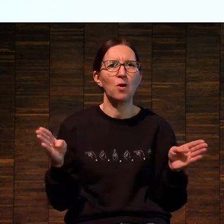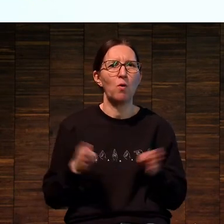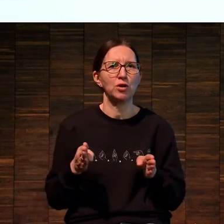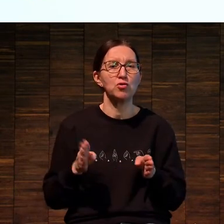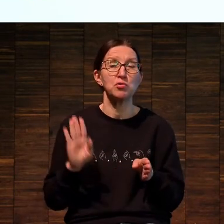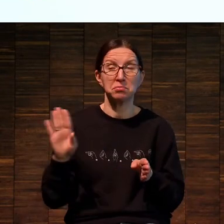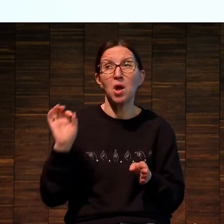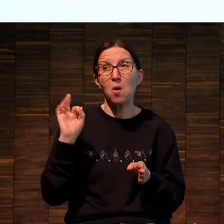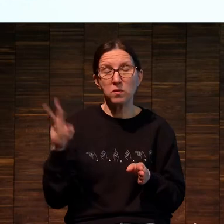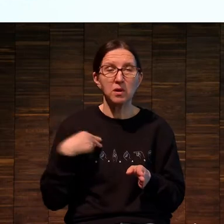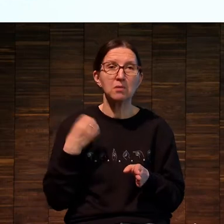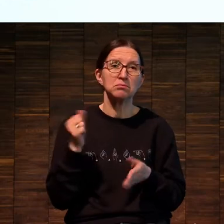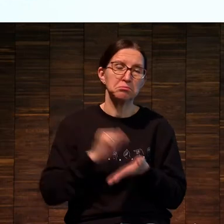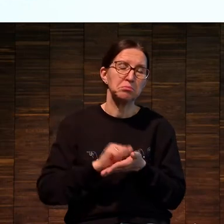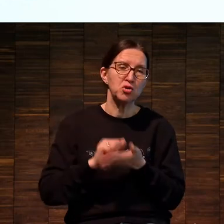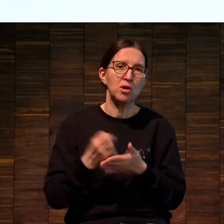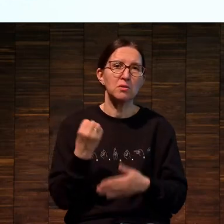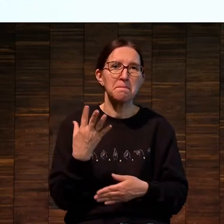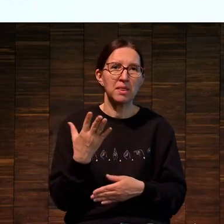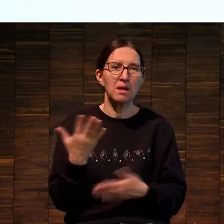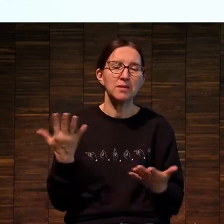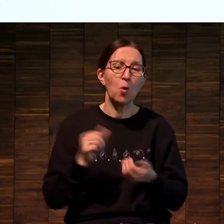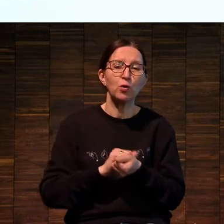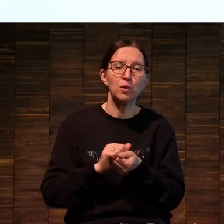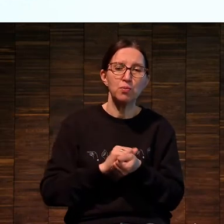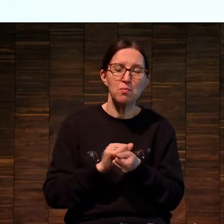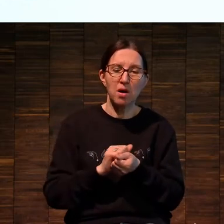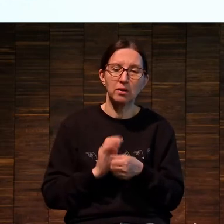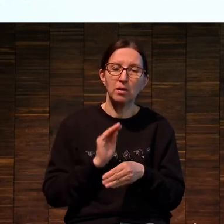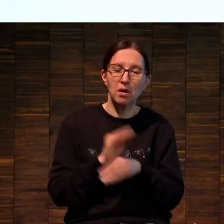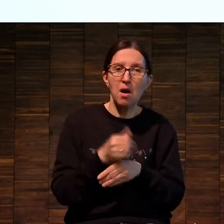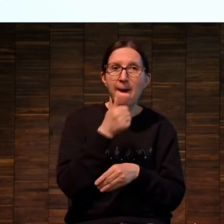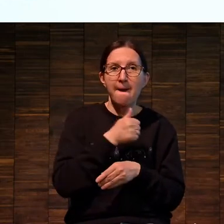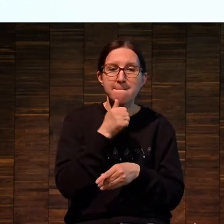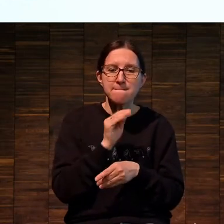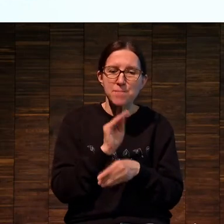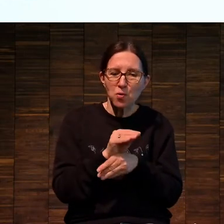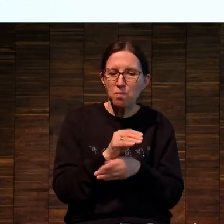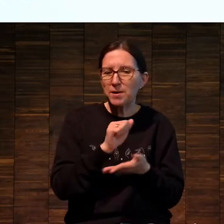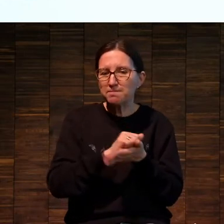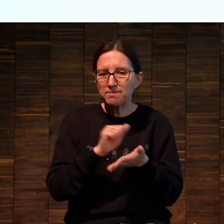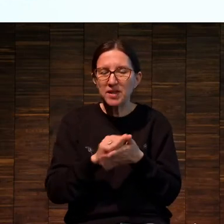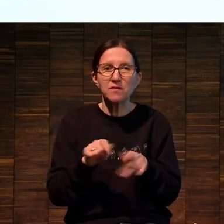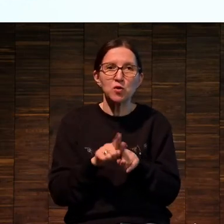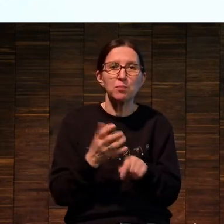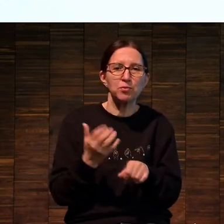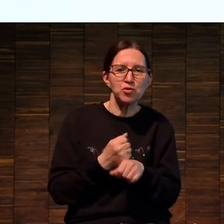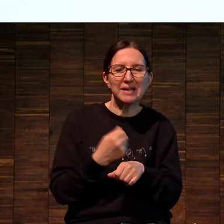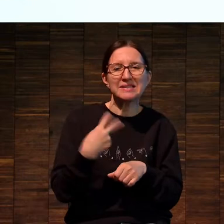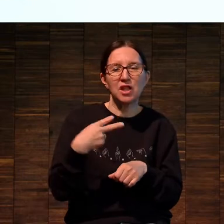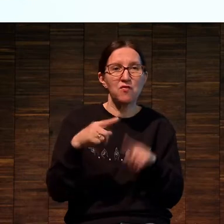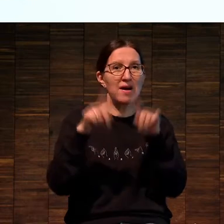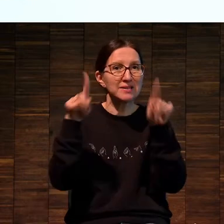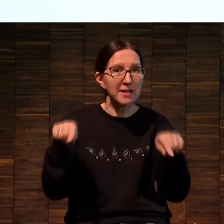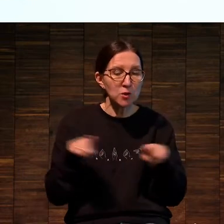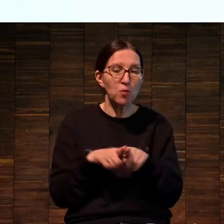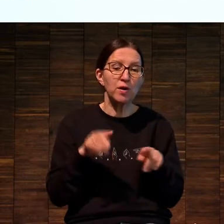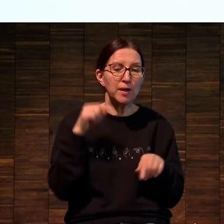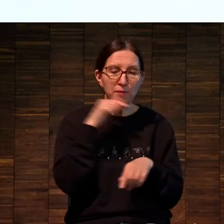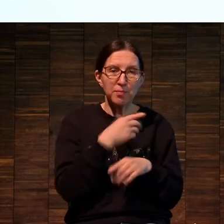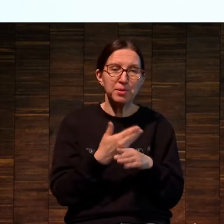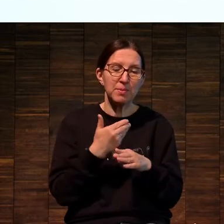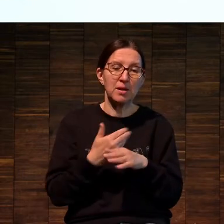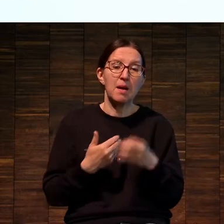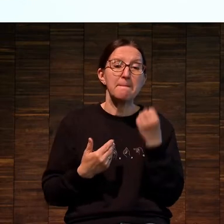И мы говорим, 15. Какой-то бумаги докладываем на пробы, все равно получается 20 листов, 15 плюс 5